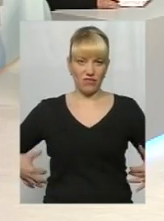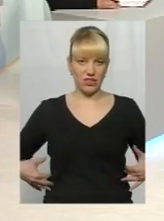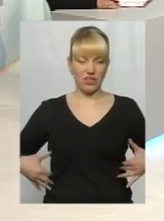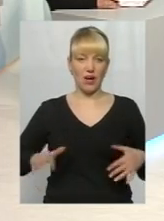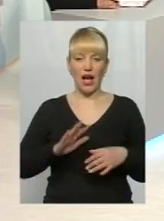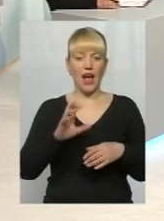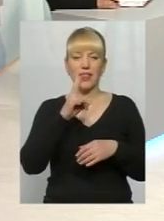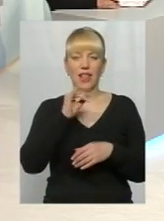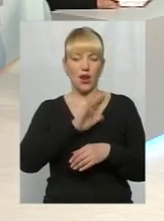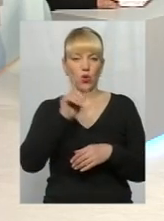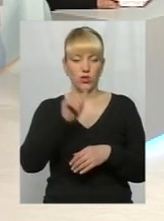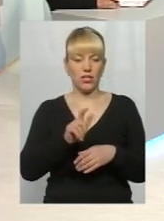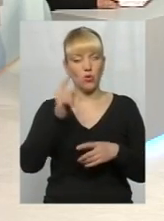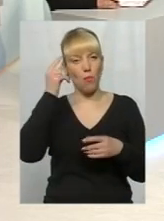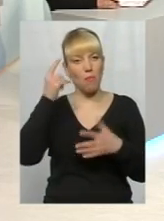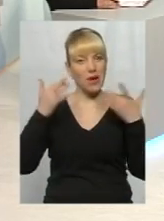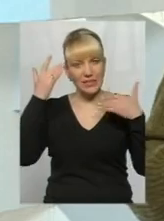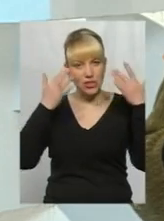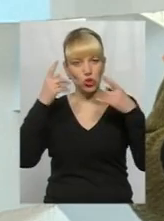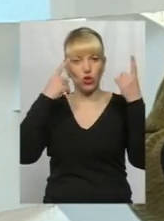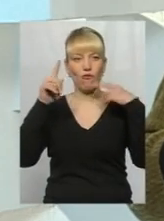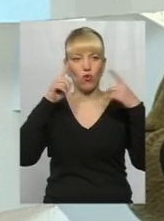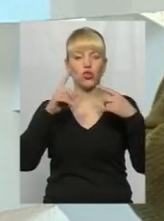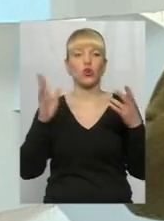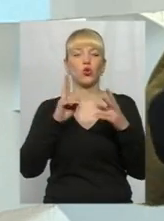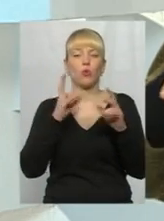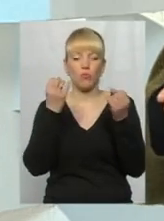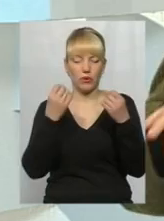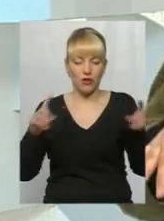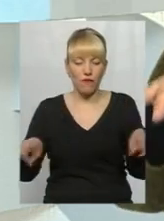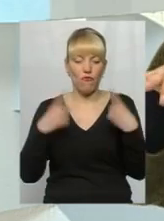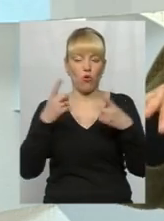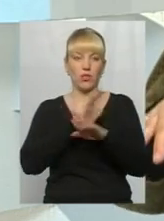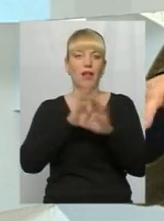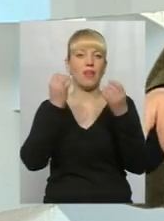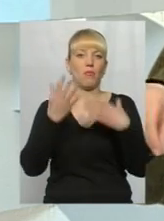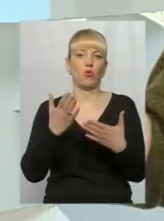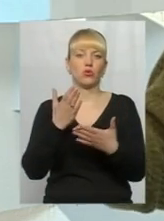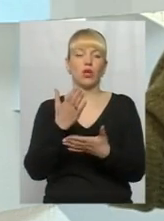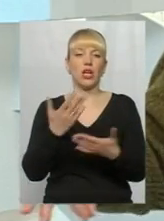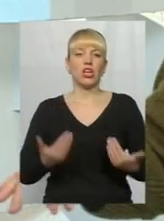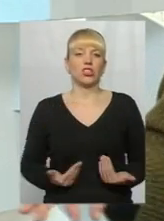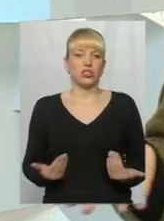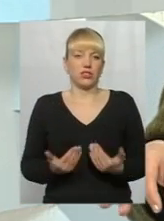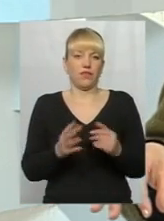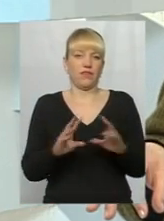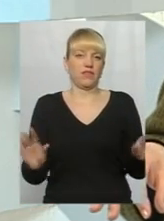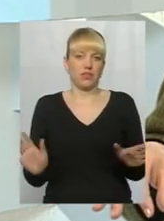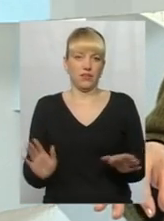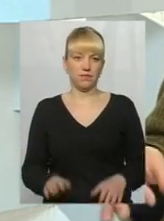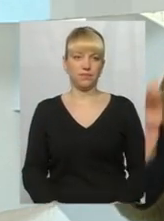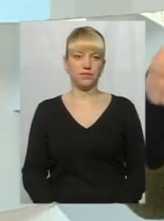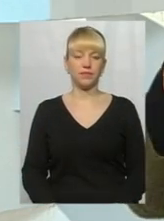мислячої, не людини творчої, не людина, яка творить. А не просто відбуває якесь життя, як повинність якусь на цій землі.